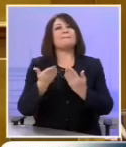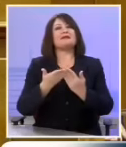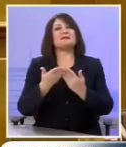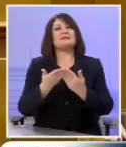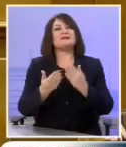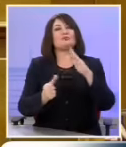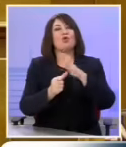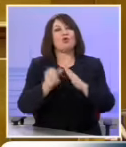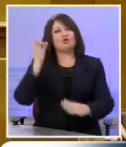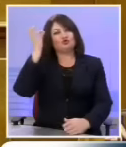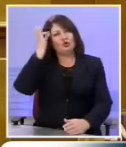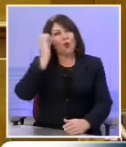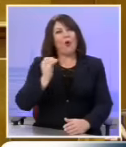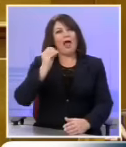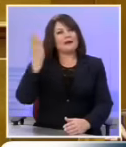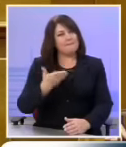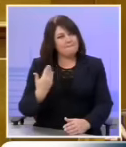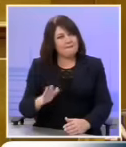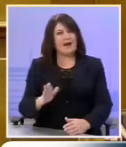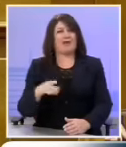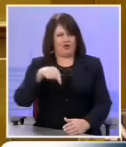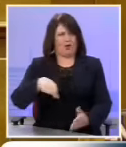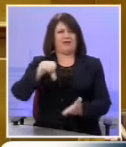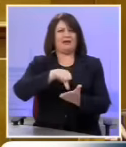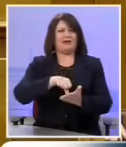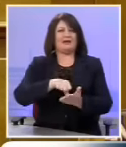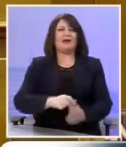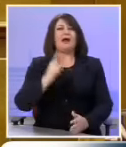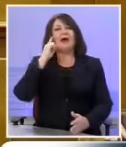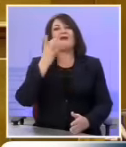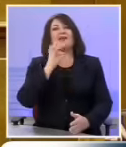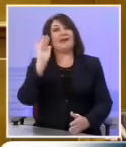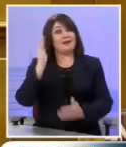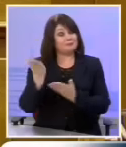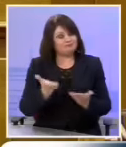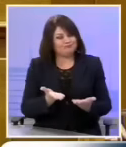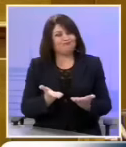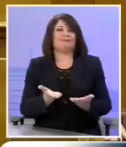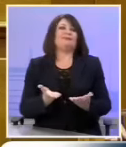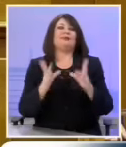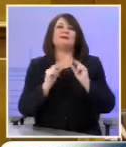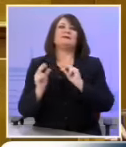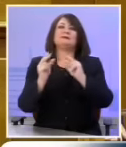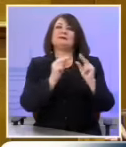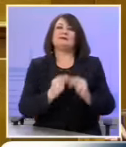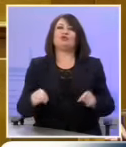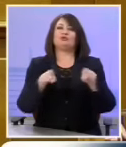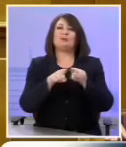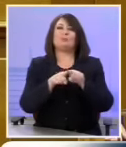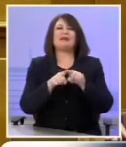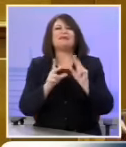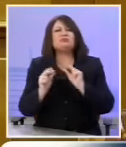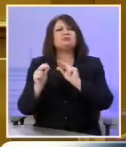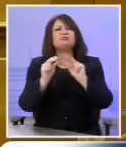Πρόεδρου Ολάντ στην Αθήνα, όπου είχαμε την ευκαιρία να τον υποδεχθούμε και να συζητήσουμε μαζί του εις βάθος,